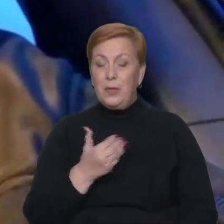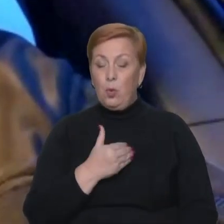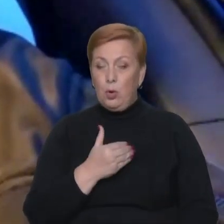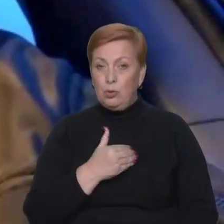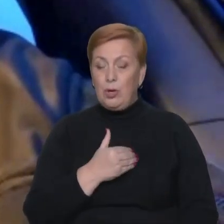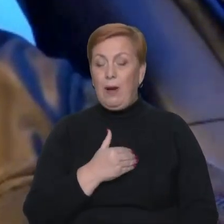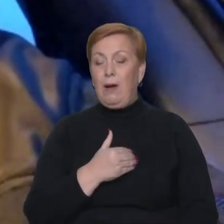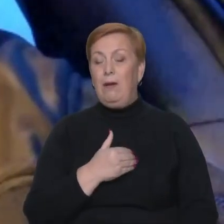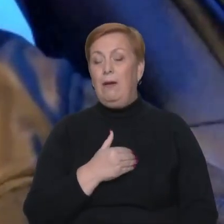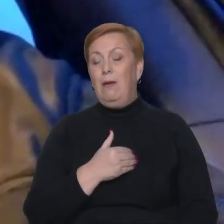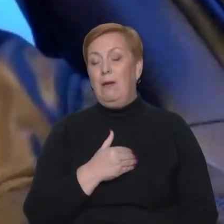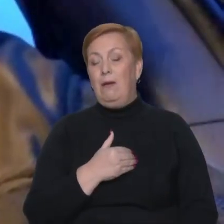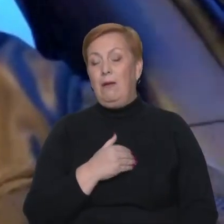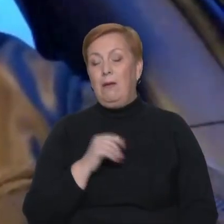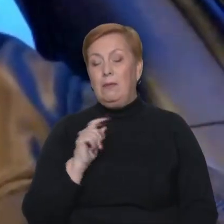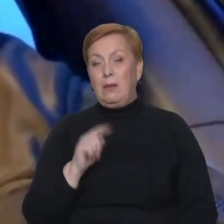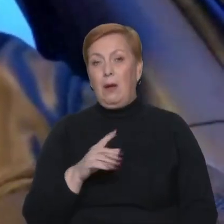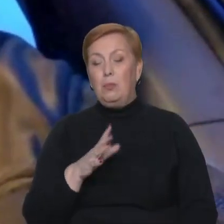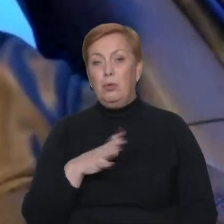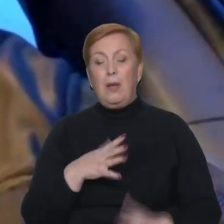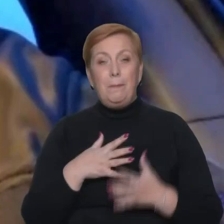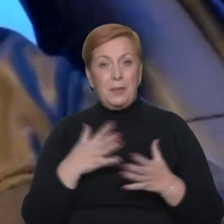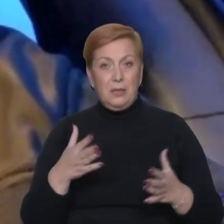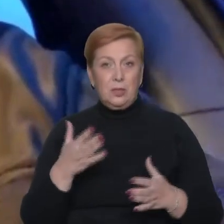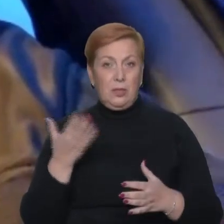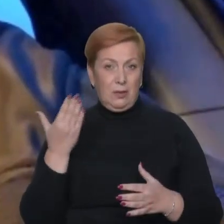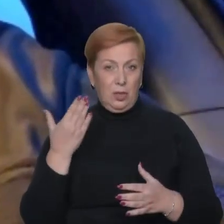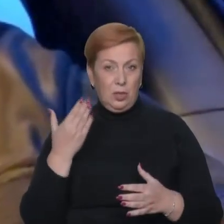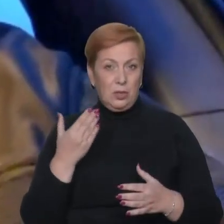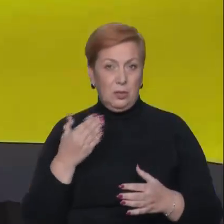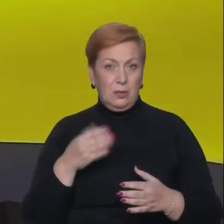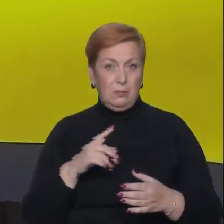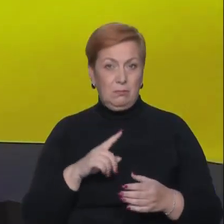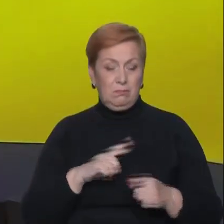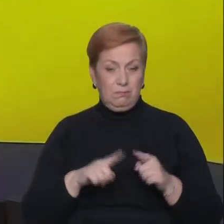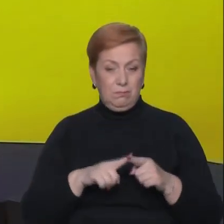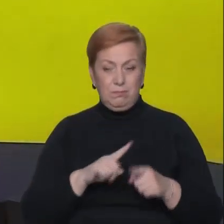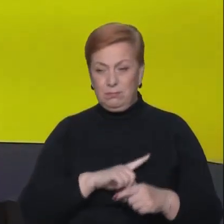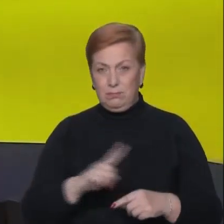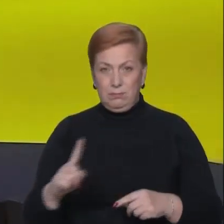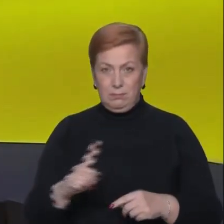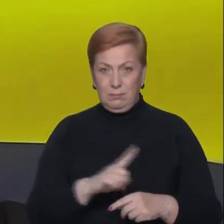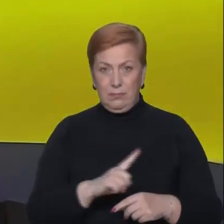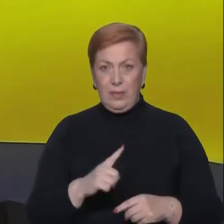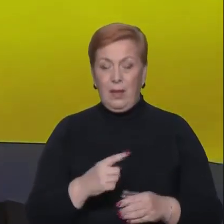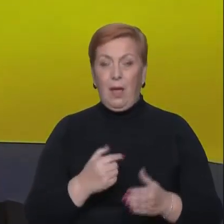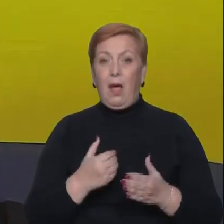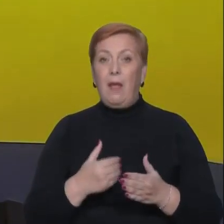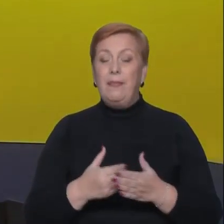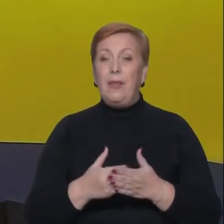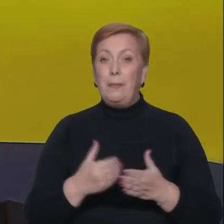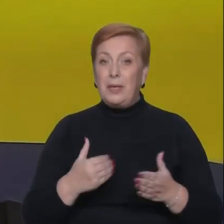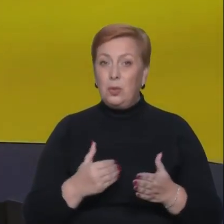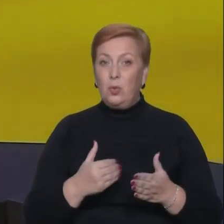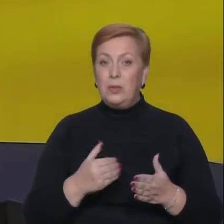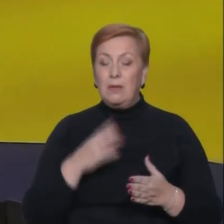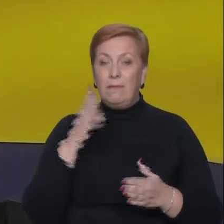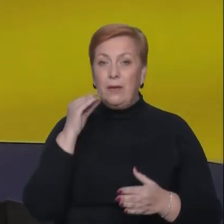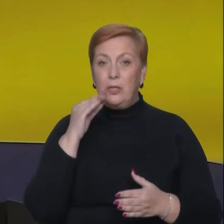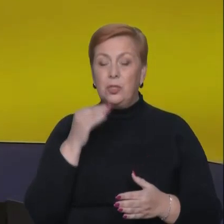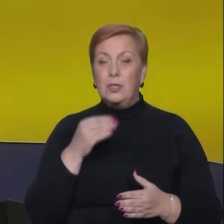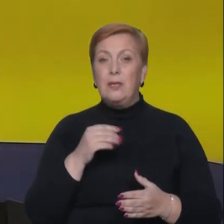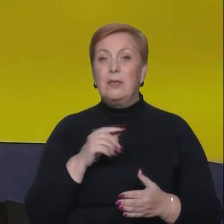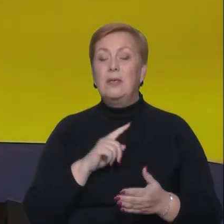більша інтенсивність, ніж на інших напрямках. Напередодні ввечері стало відомо, що українські